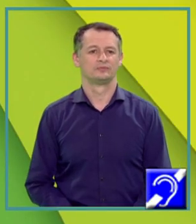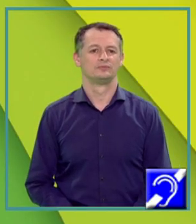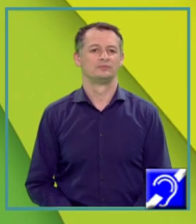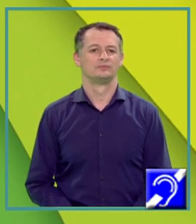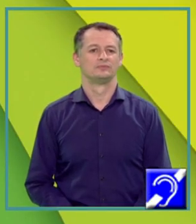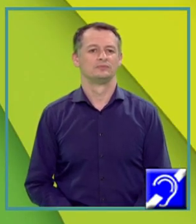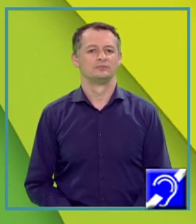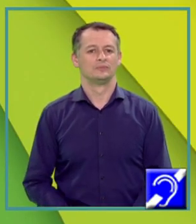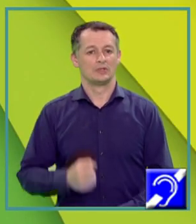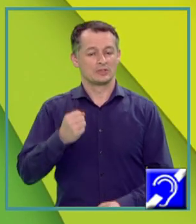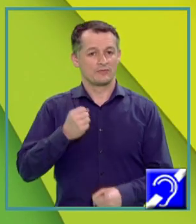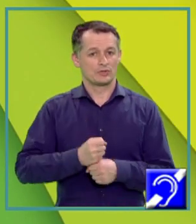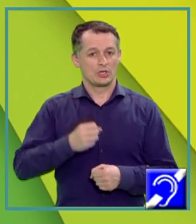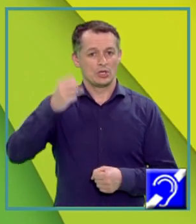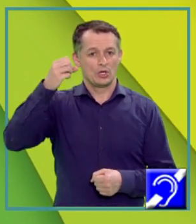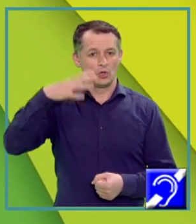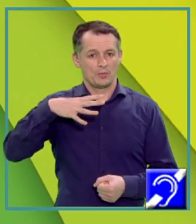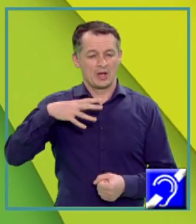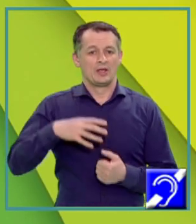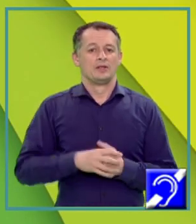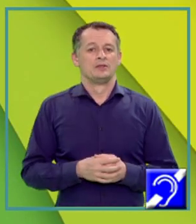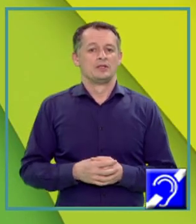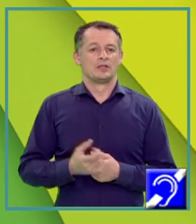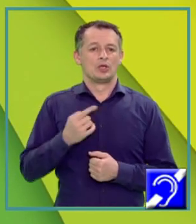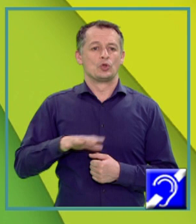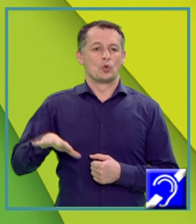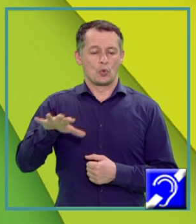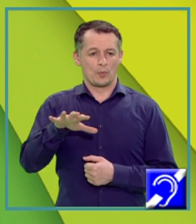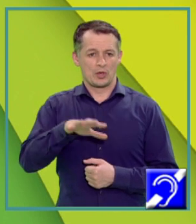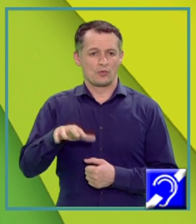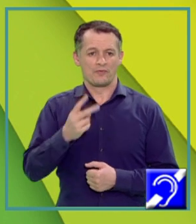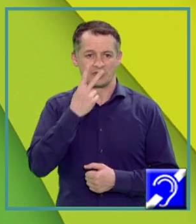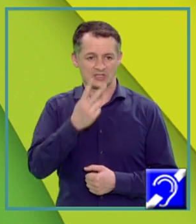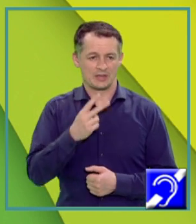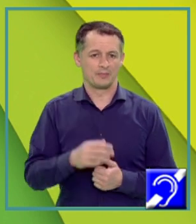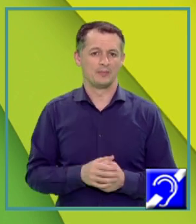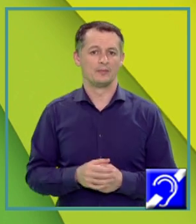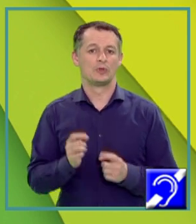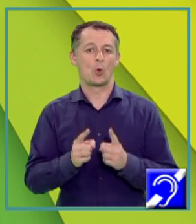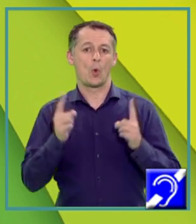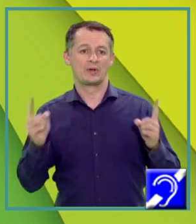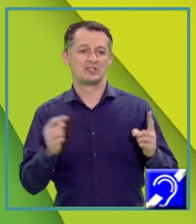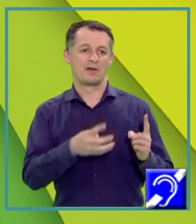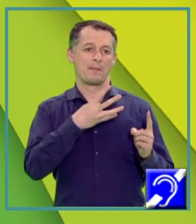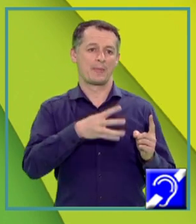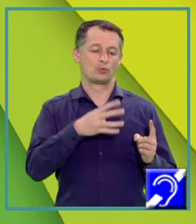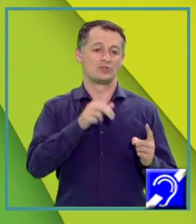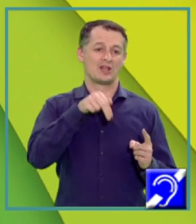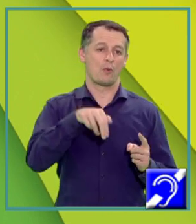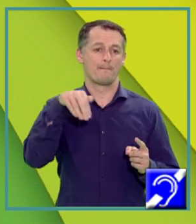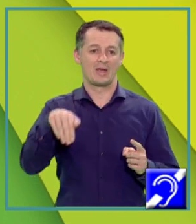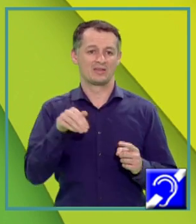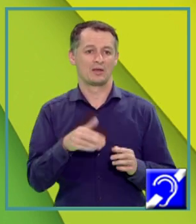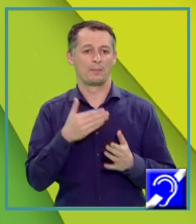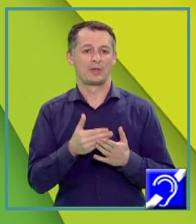iluminează cu radiații din domeniul vizibil, adică lungim de undă cuprinse între 400 nanometri pentru